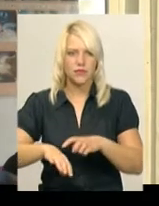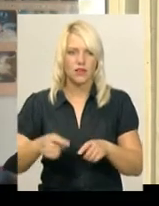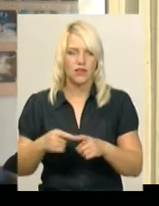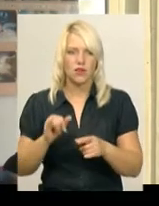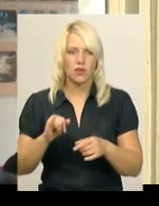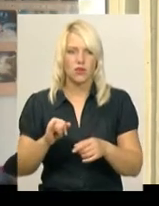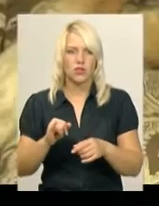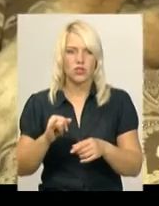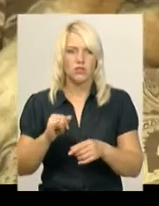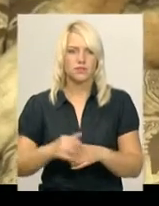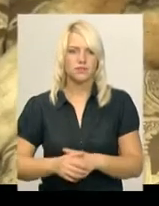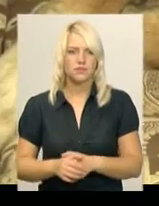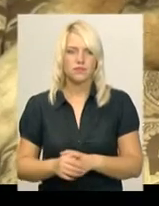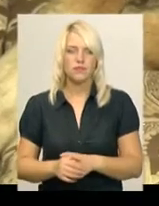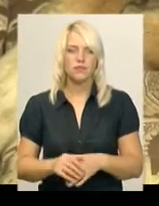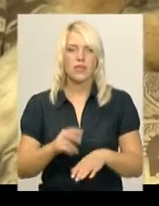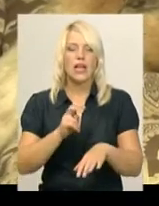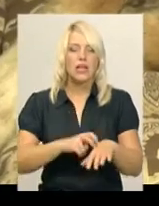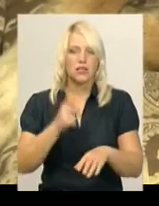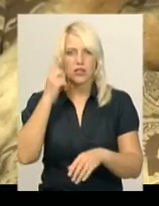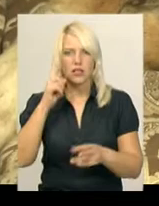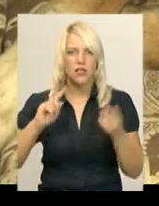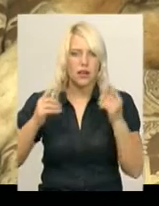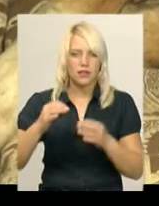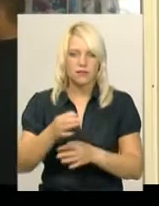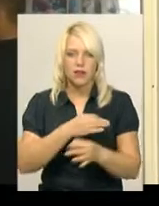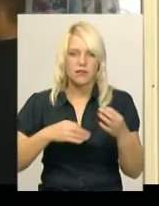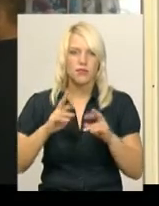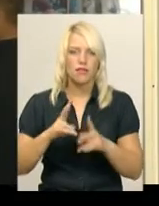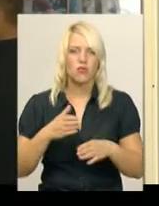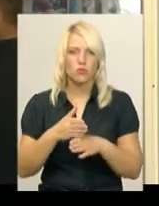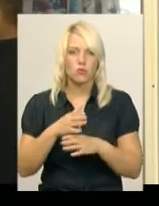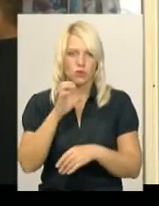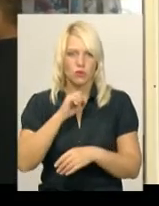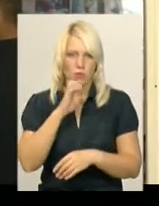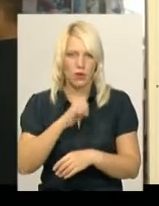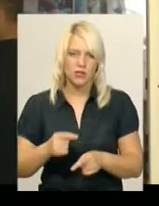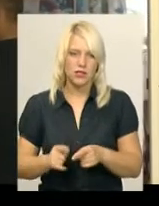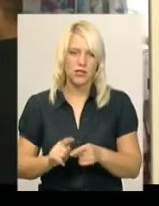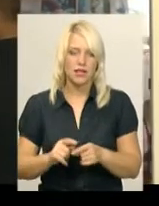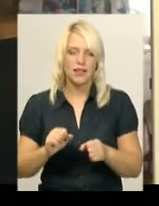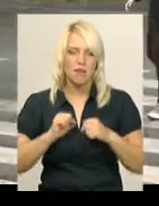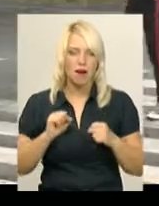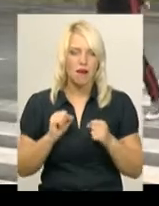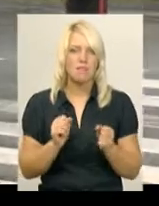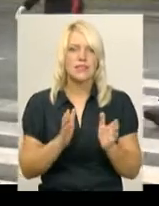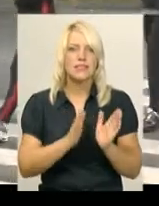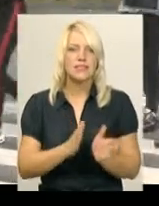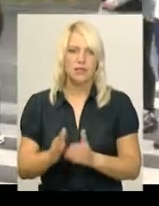рентгену передніх ще лап. Лікарі радяться, як допомогти собаці. Ми намагаємося максимально стабілізувати її стан.